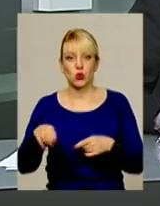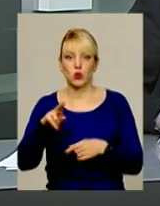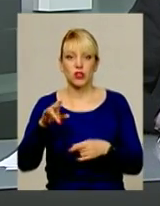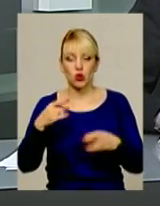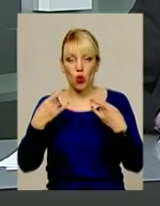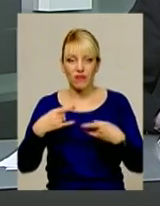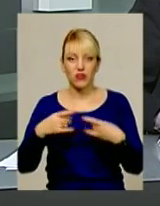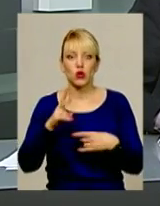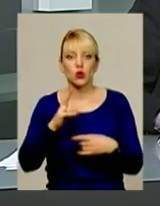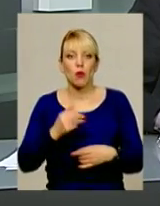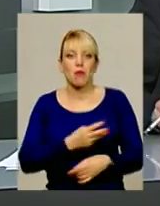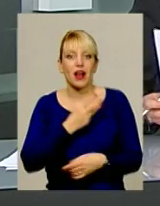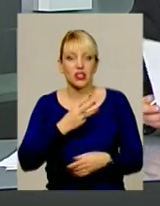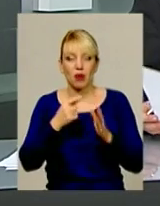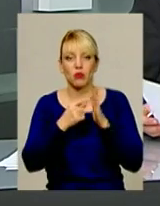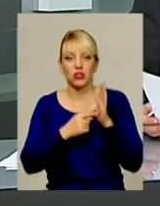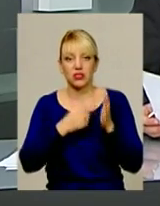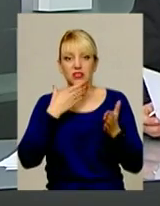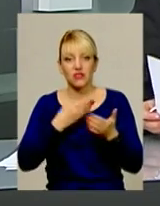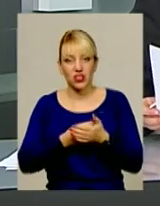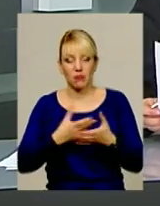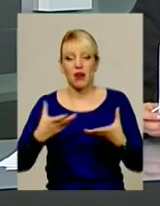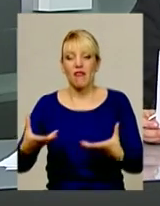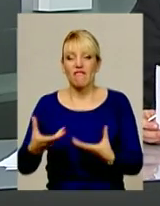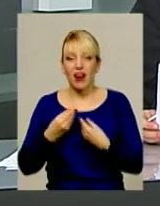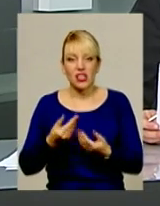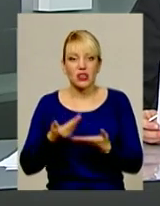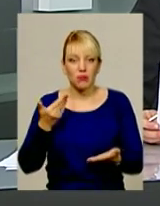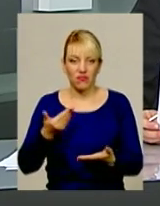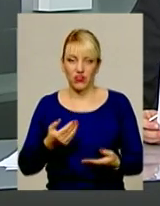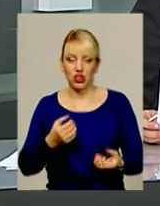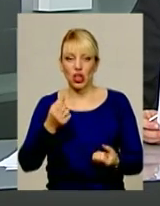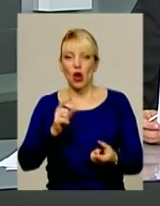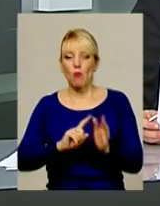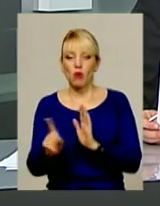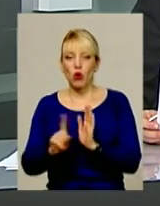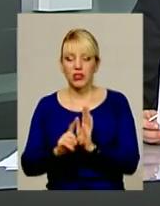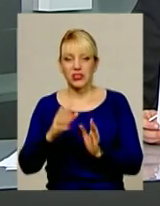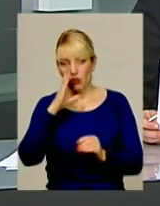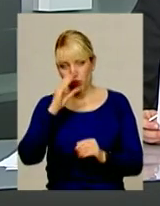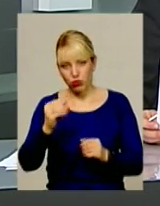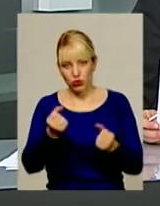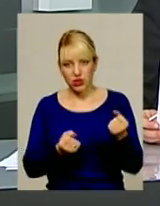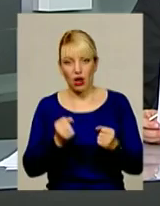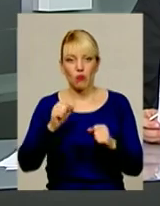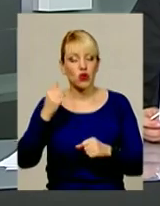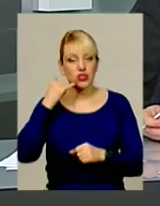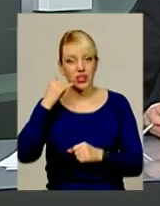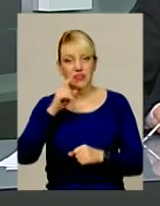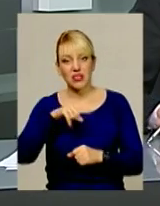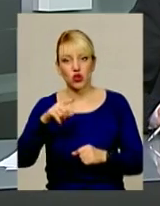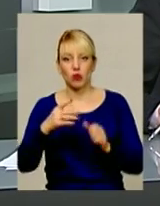ефіру. Всі, хто бажає поділитися своїми враженнями від проїзду у маршрутках, можуть телефонувати за номером нашої редакції